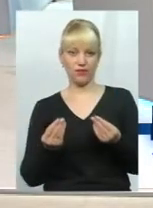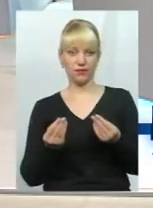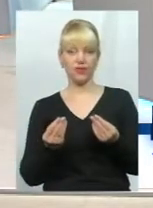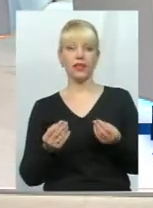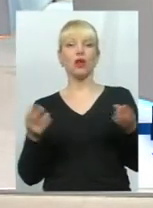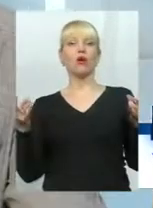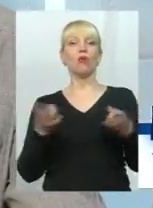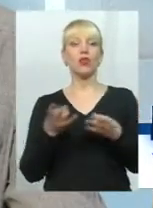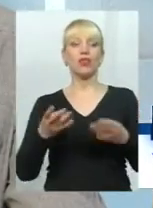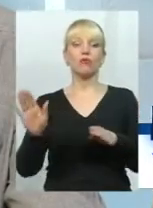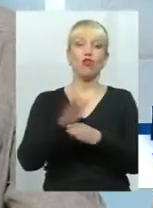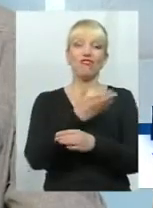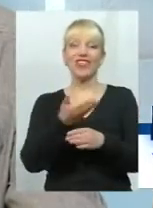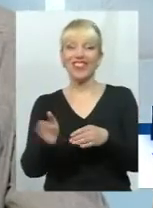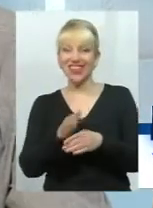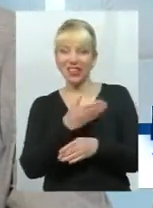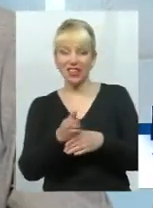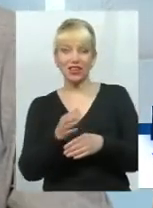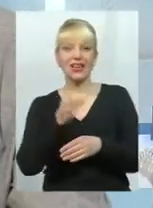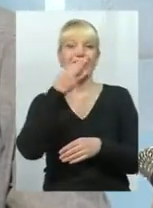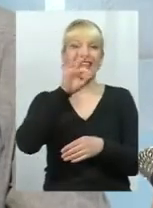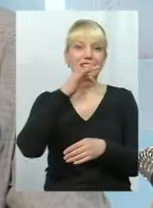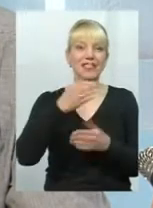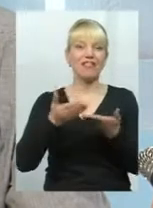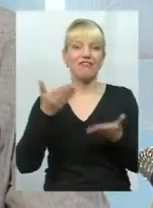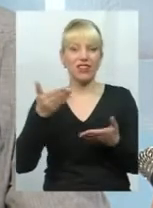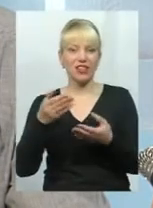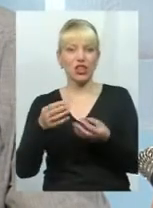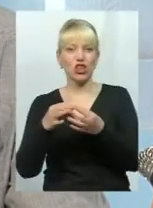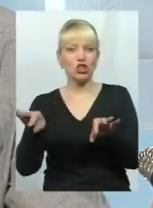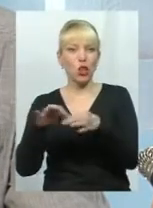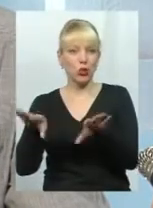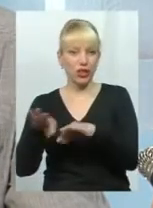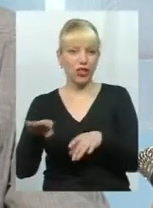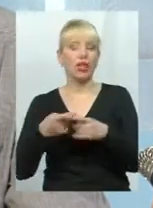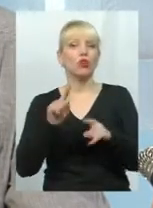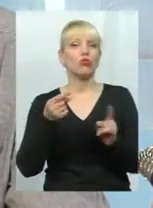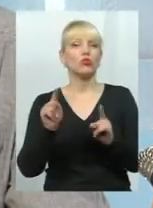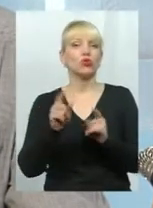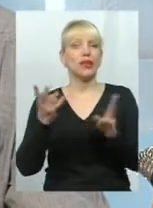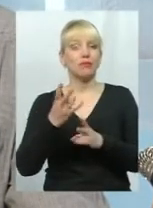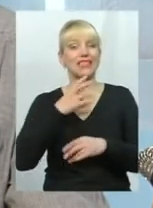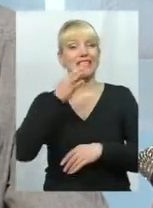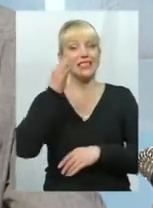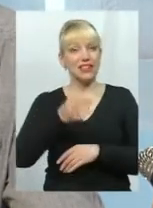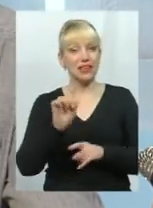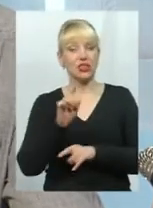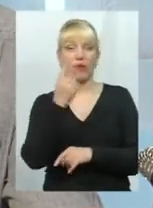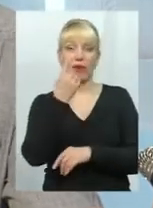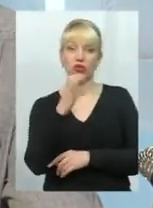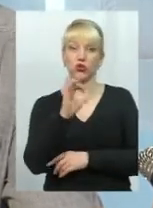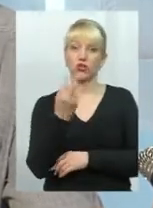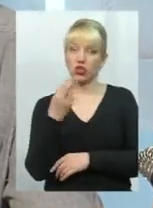потрібно відділити шелуху відносіння. Тому що ми маємо сказати, що на 1 січня 2017